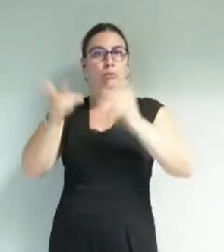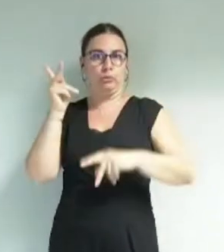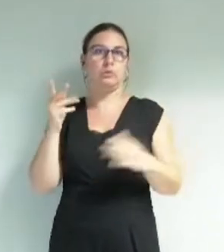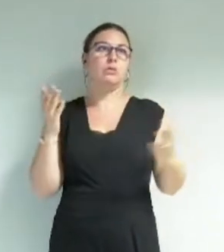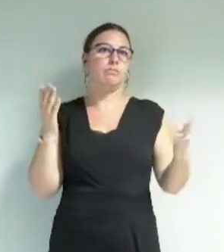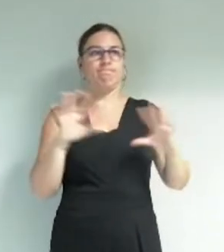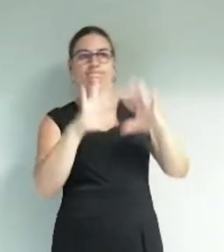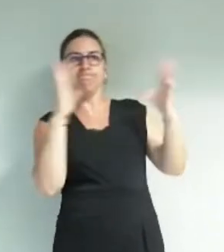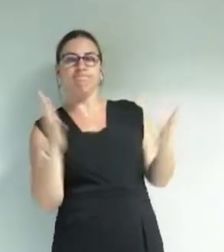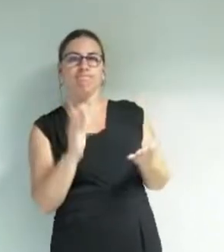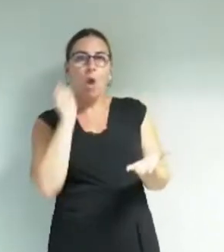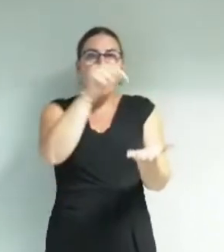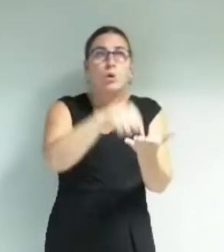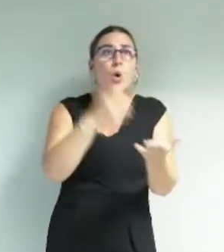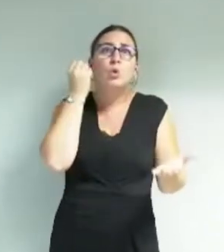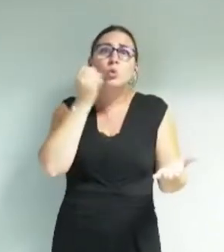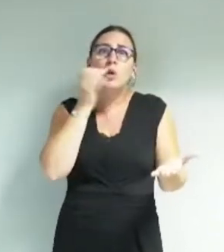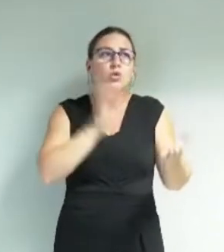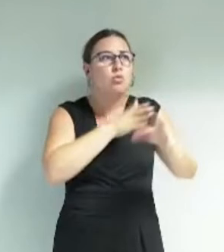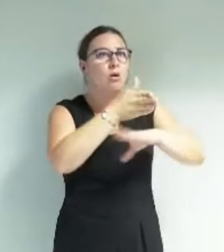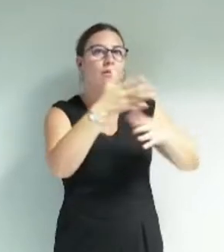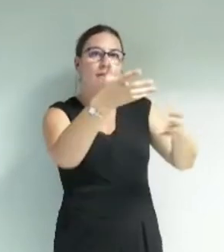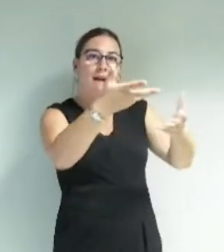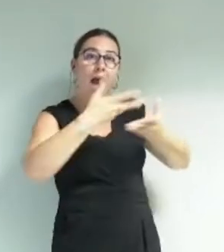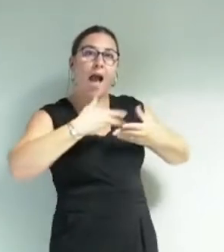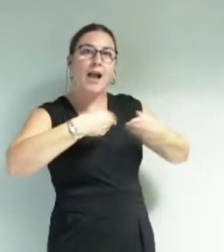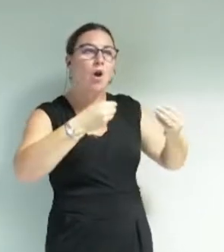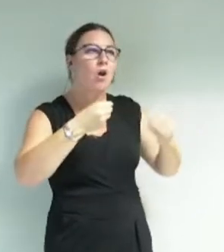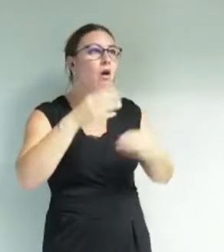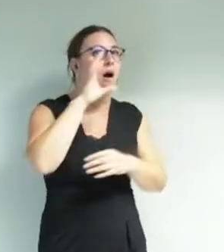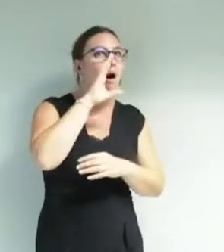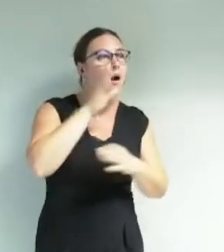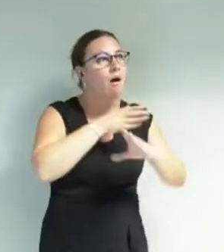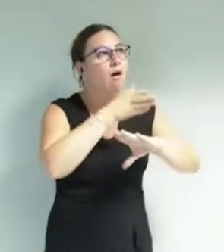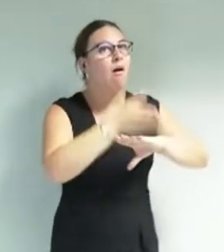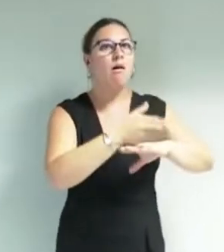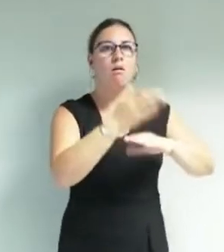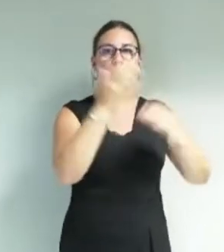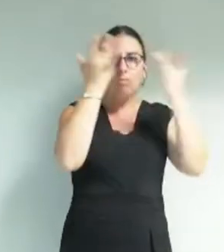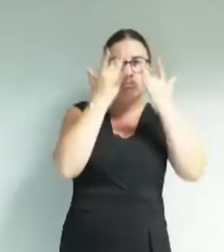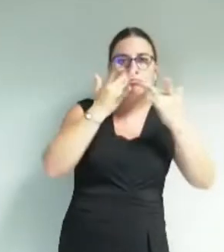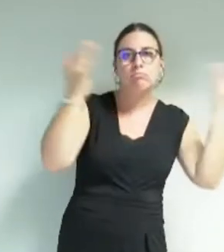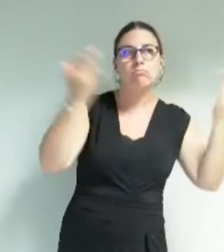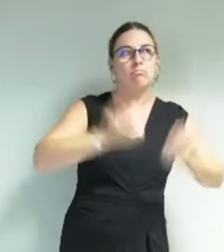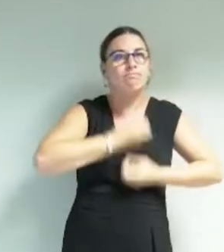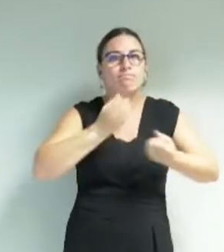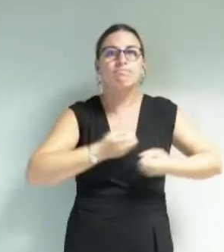des lieux du quotidien qui invitent et accueillent les propositions artistiques et culturelles.